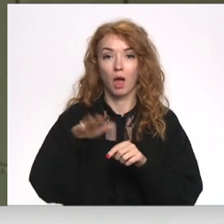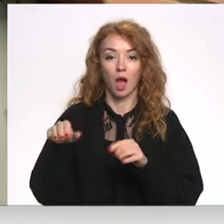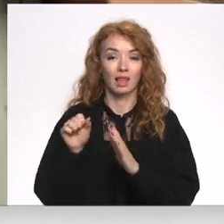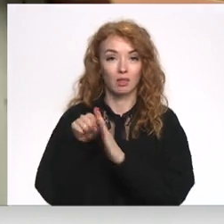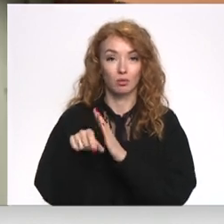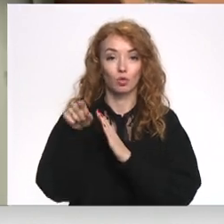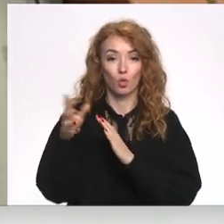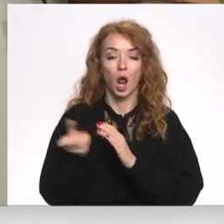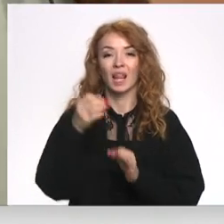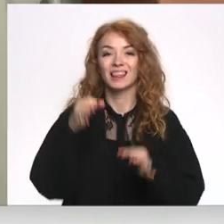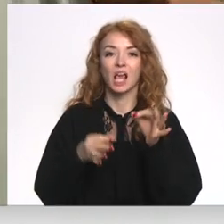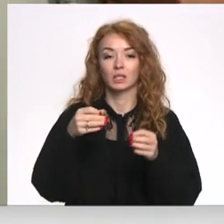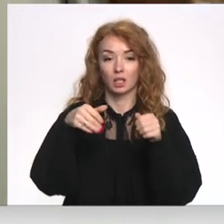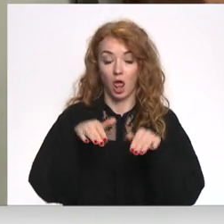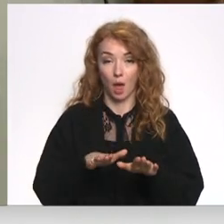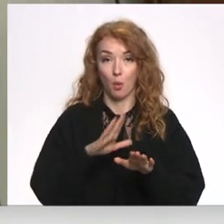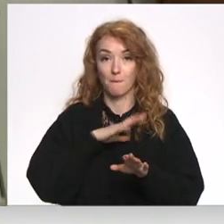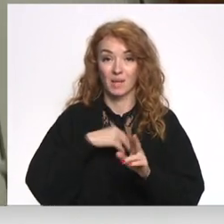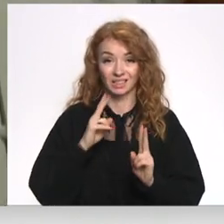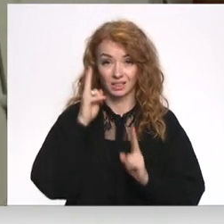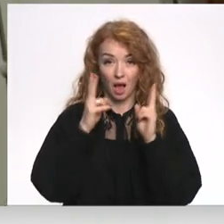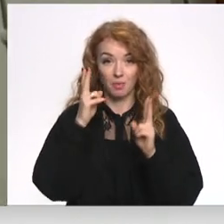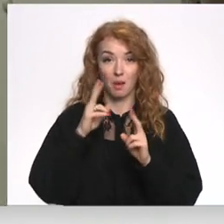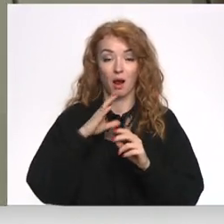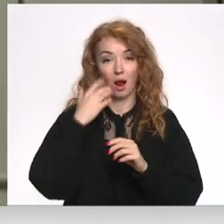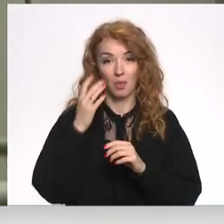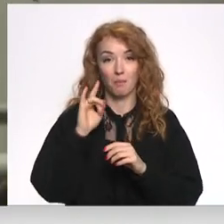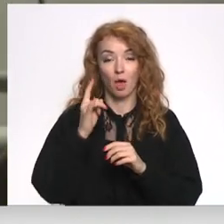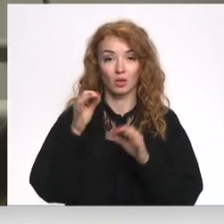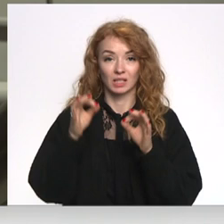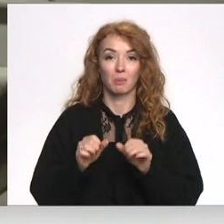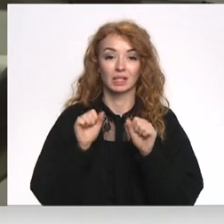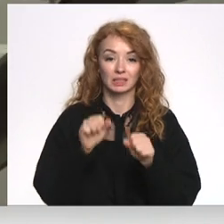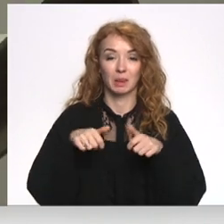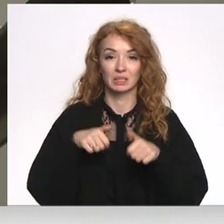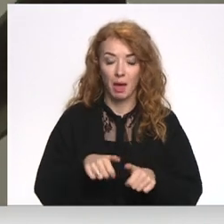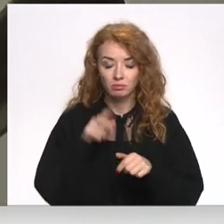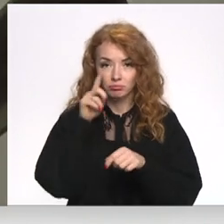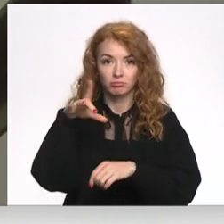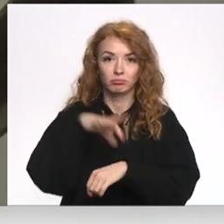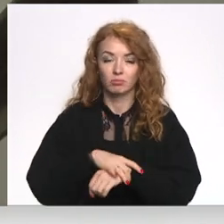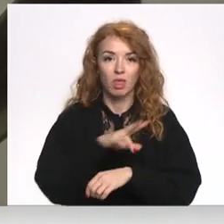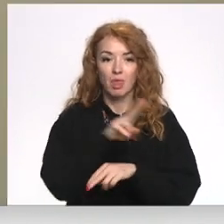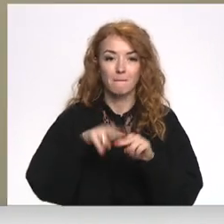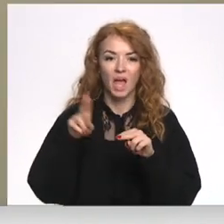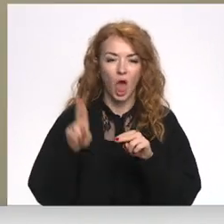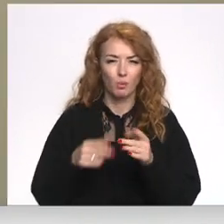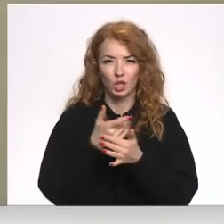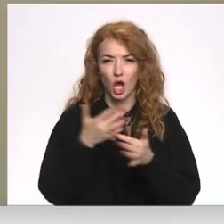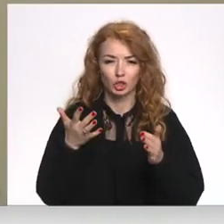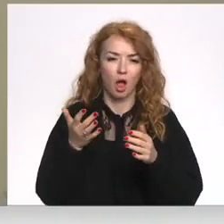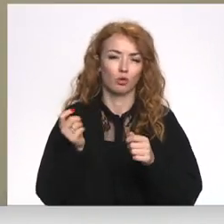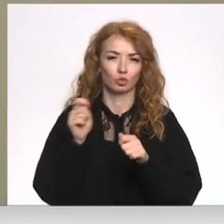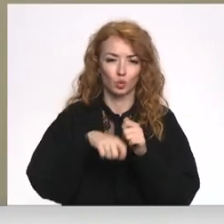ievietot ar tiesas lēmumu. Pēc skandāla pirms gada, kad Bērnu tiesība aizsardzības inspekcijas skolā atklāja nepieļaujama sodu sistēma,